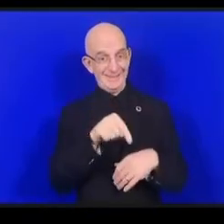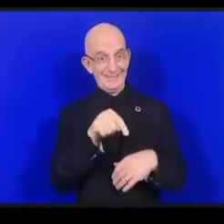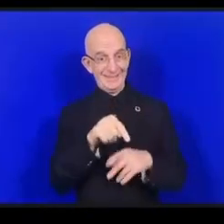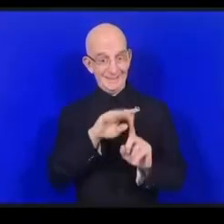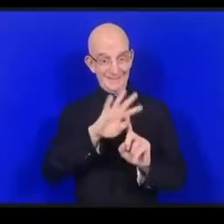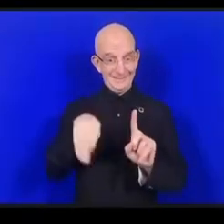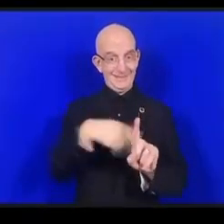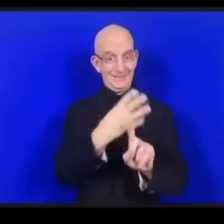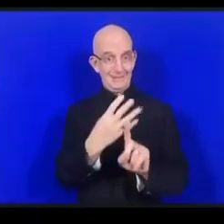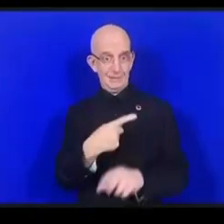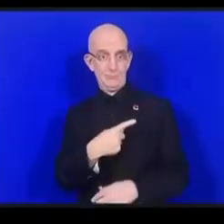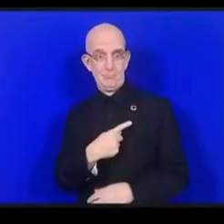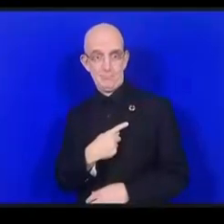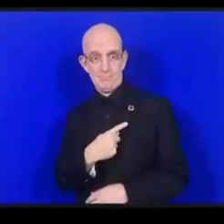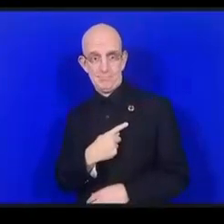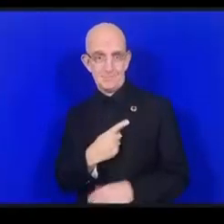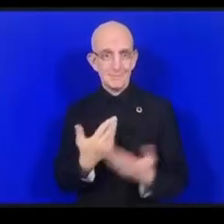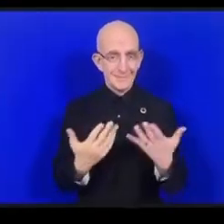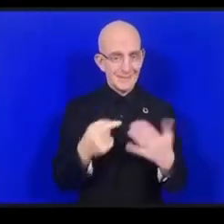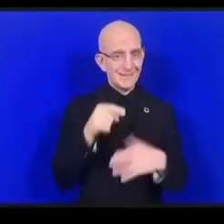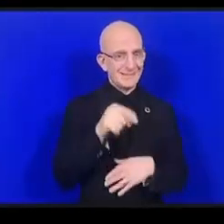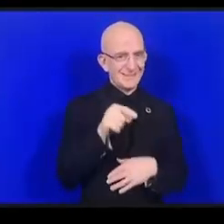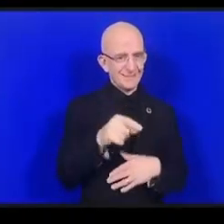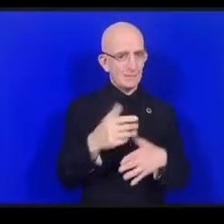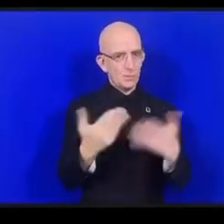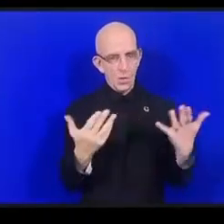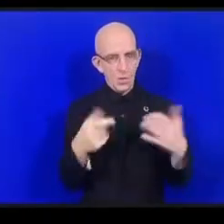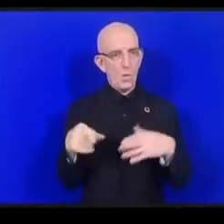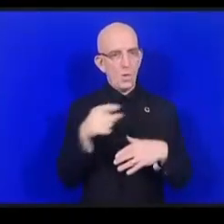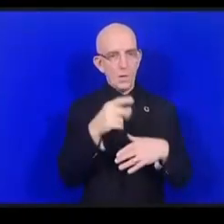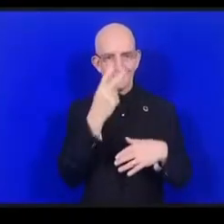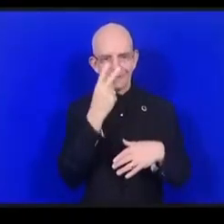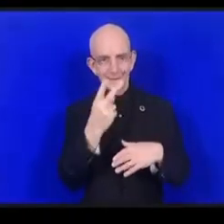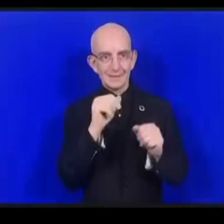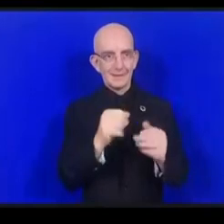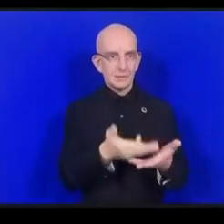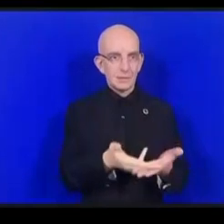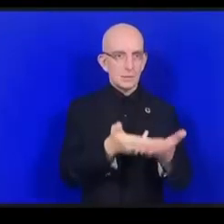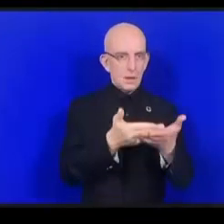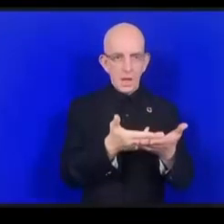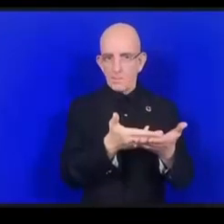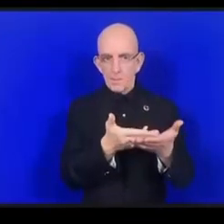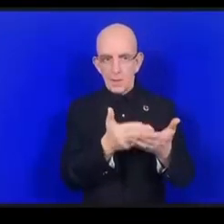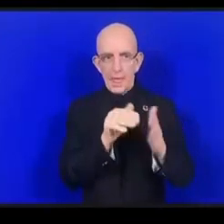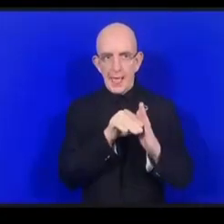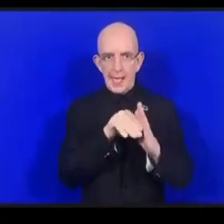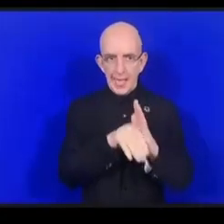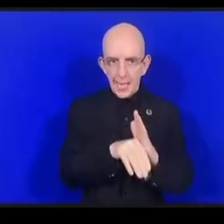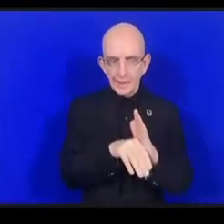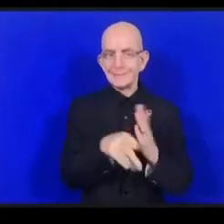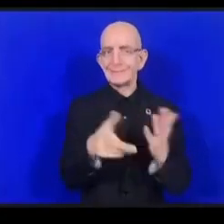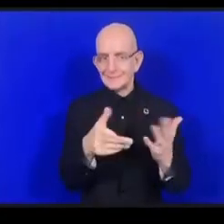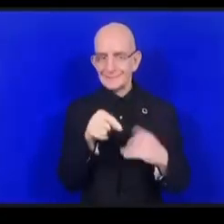هذه المشكلات التي تهدف أهداف التنمية المستدامة إلى حلها